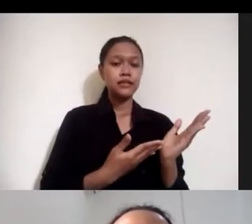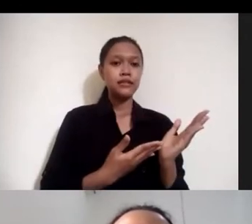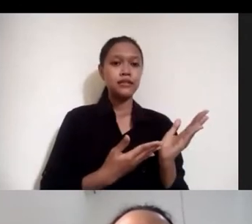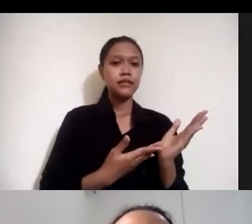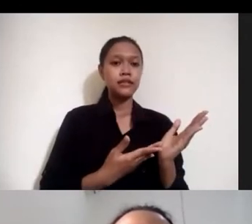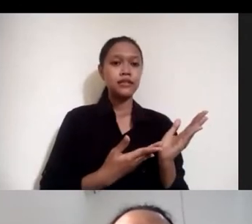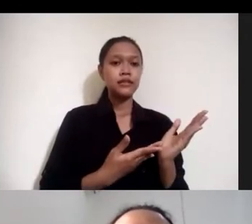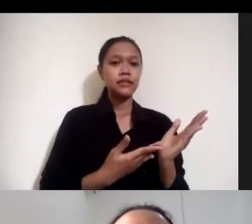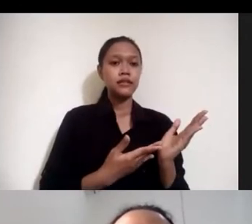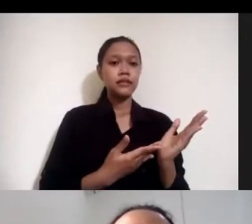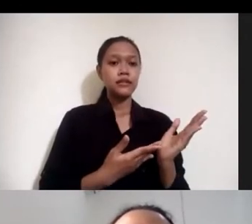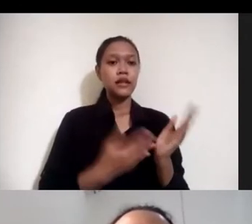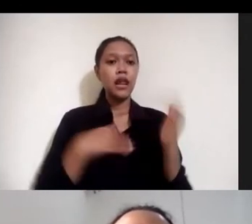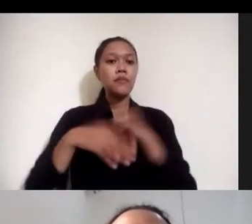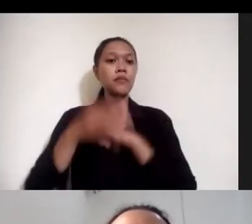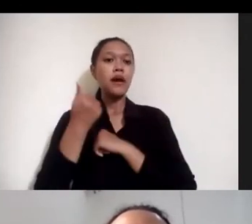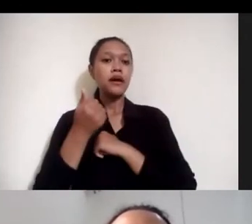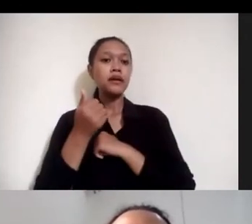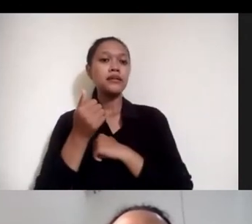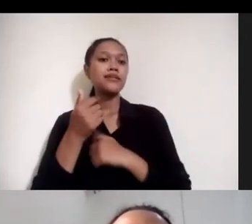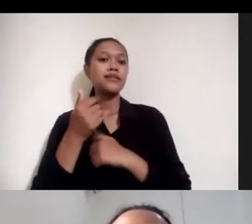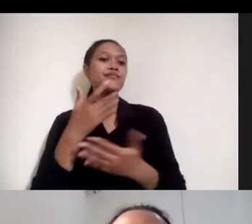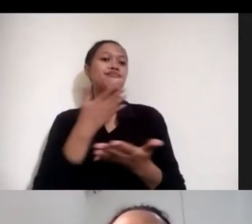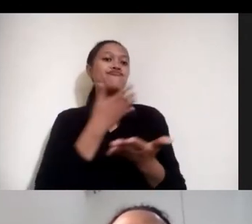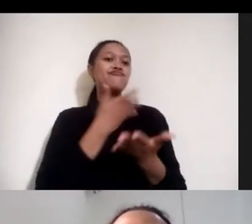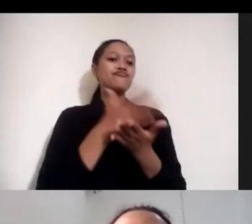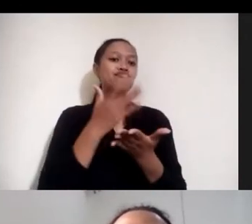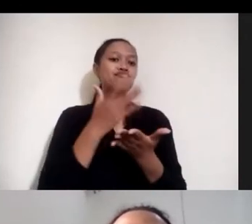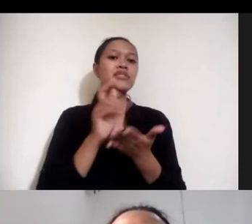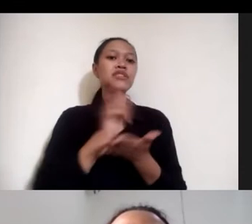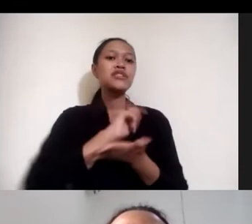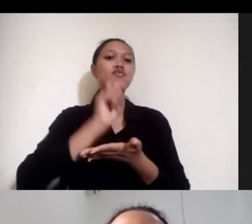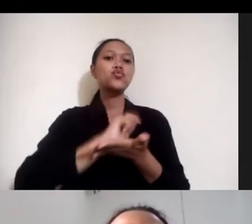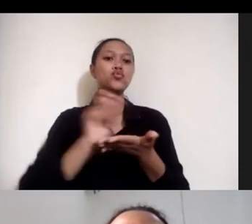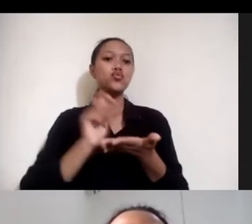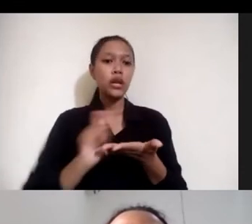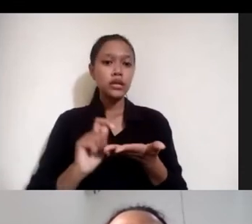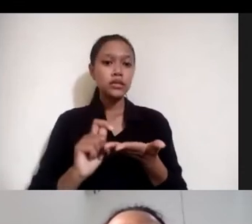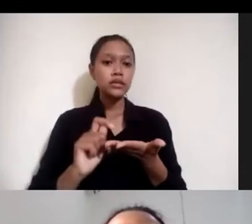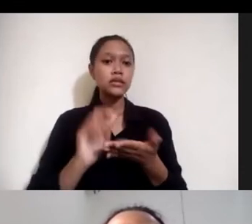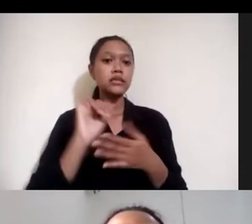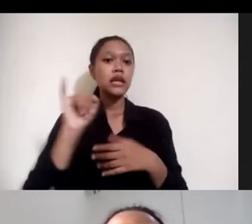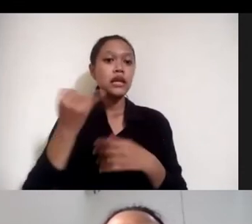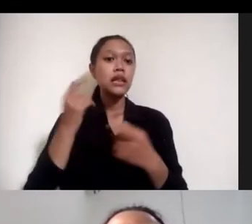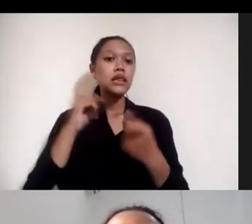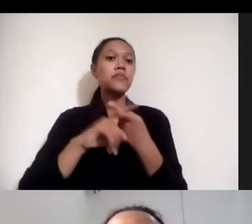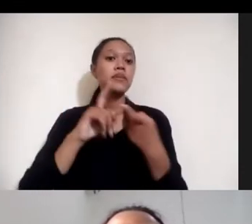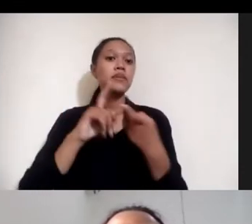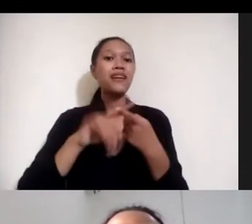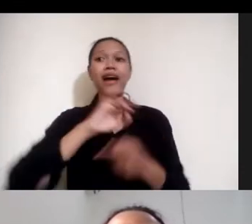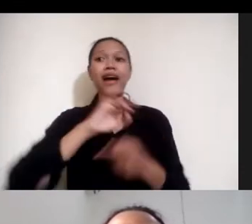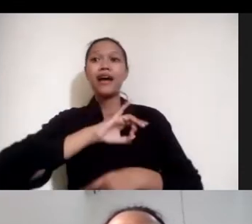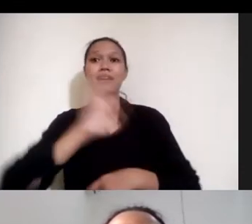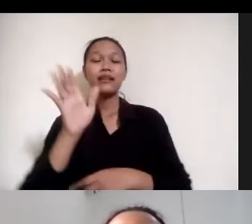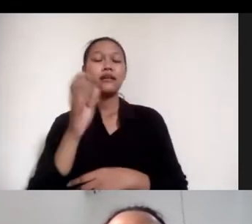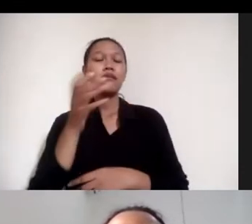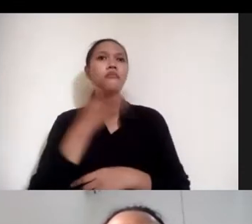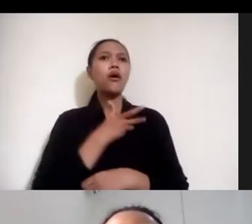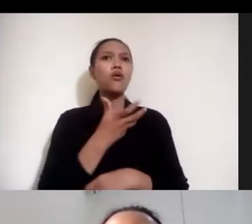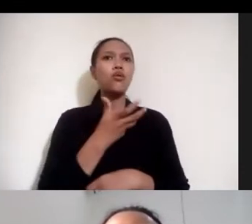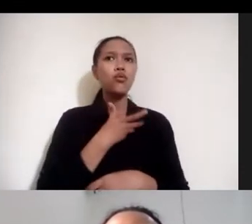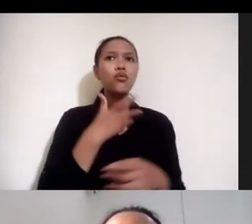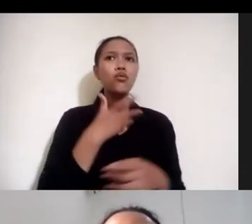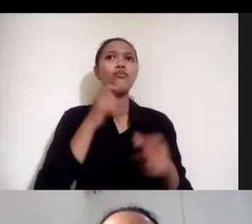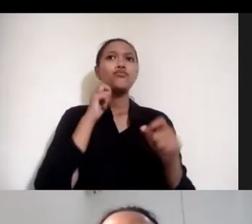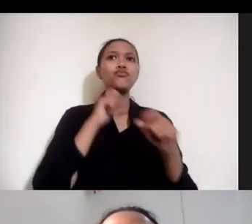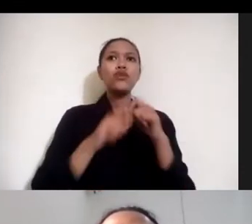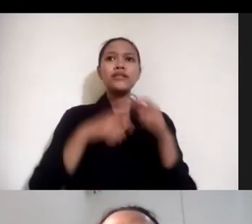baik dibagikan seperti ini ditulis supaya teman-teman yang lain yang ingin bikin cara cerita